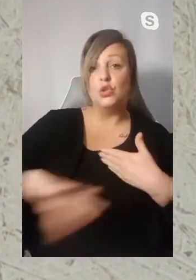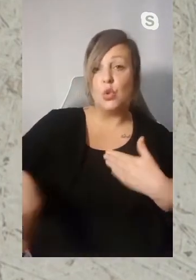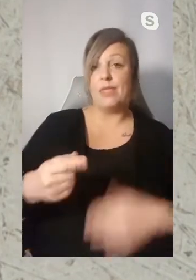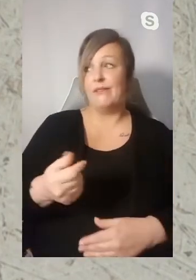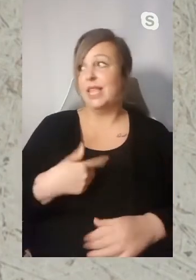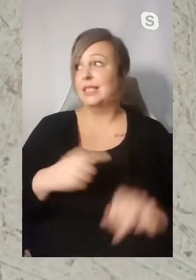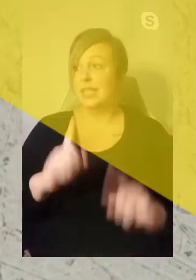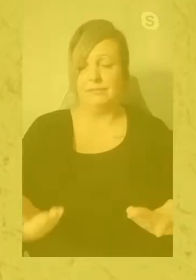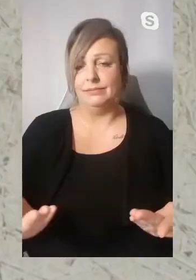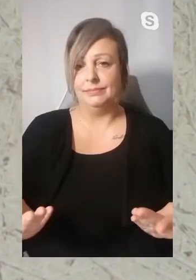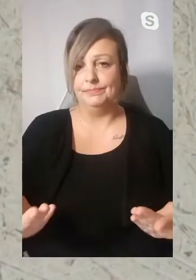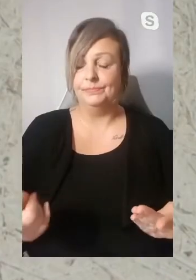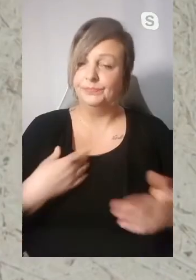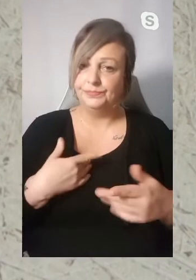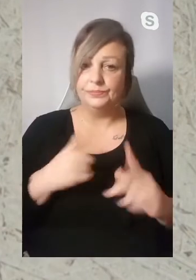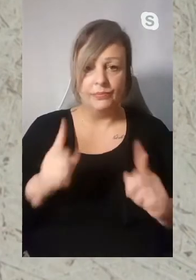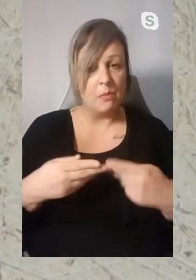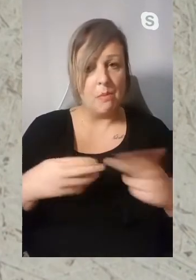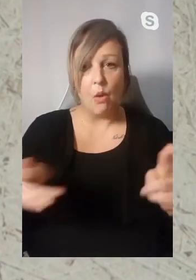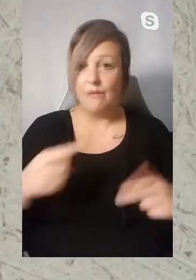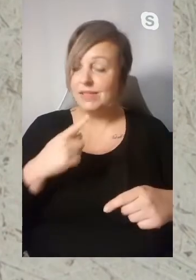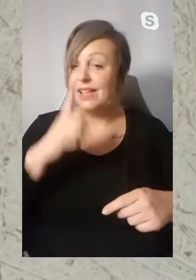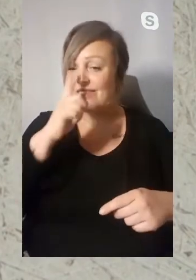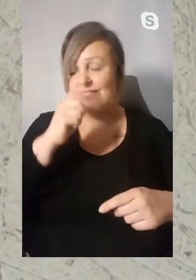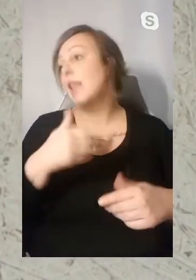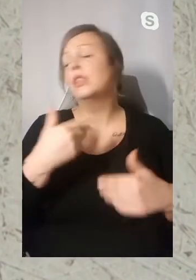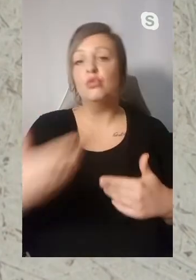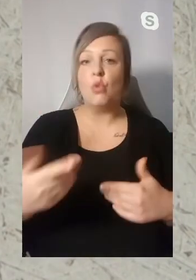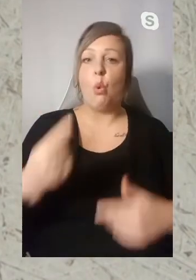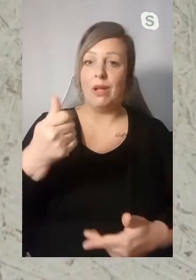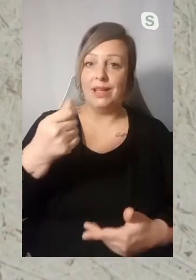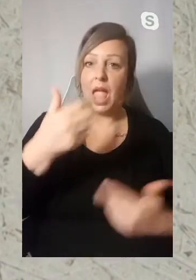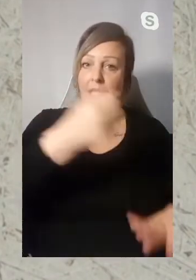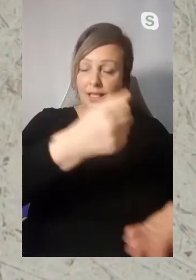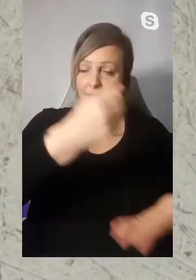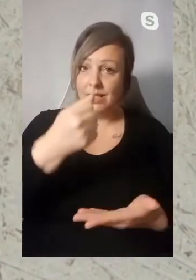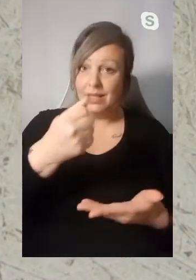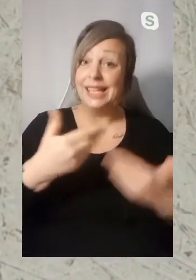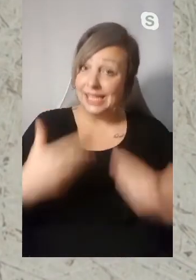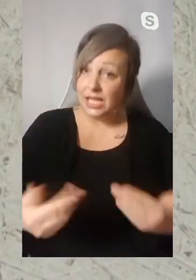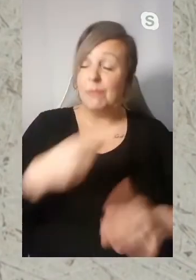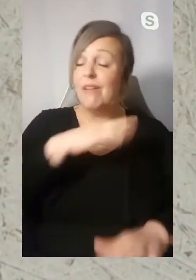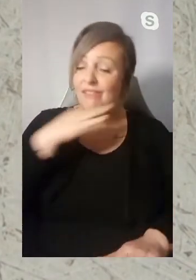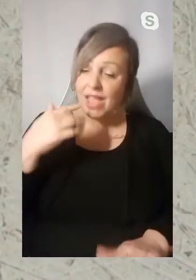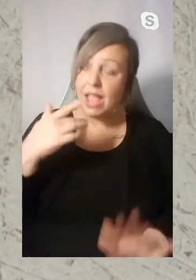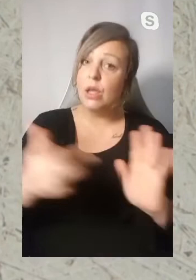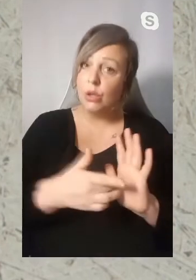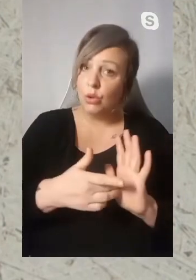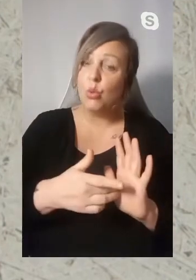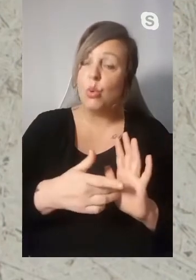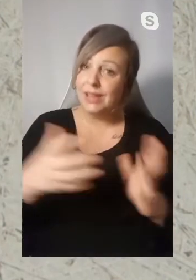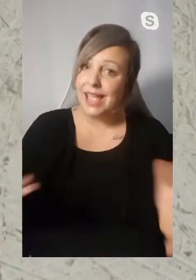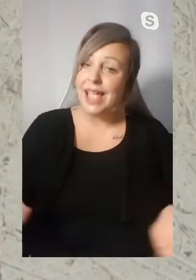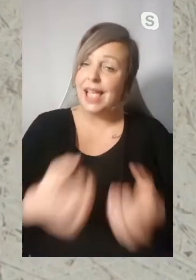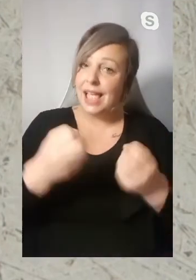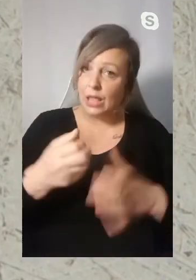sonderbilanzieren dürfen. Ich sage es hier nochmal sehr, sehr deutlich. Wenn hier Rettungsschirme aufgespannt werden, und da gibt es gute Gründe für viele,